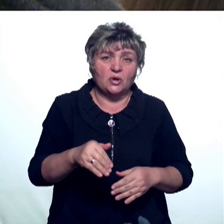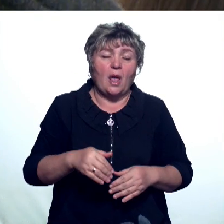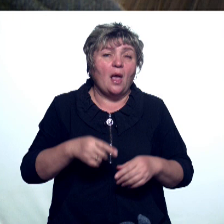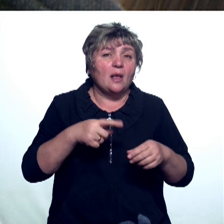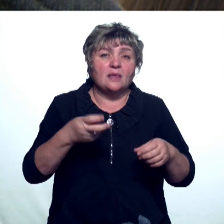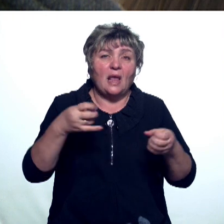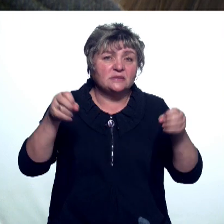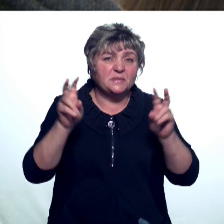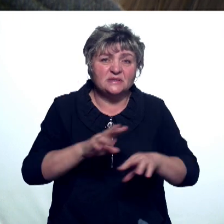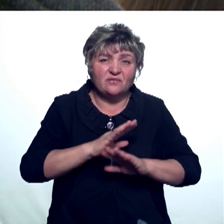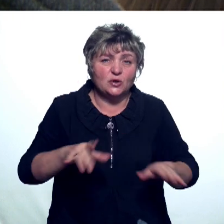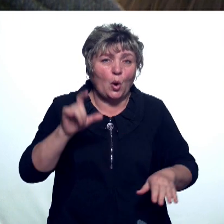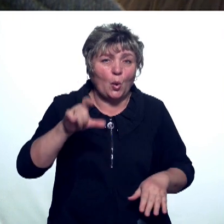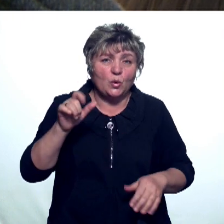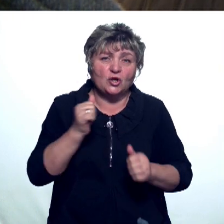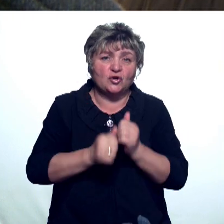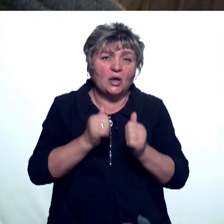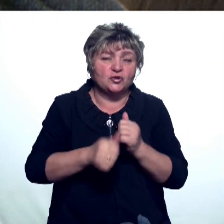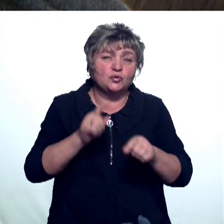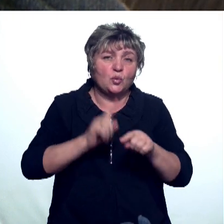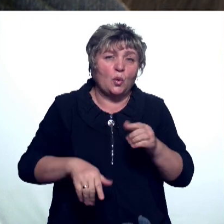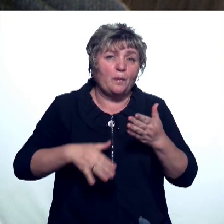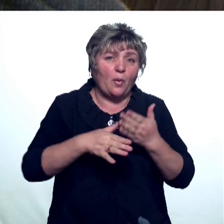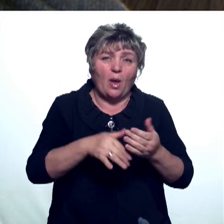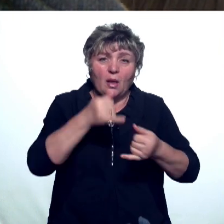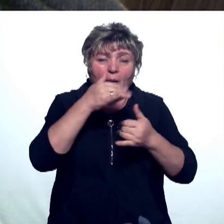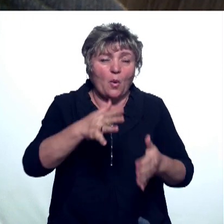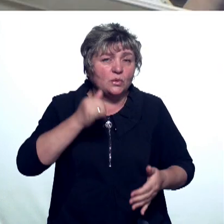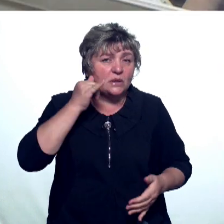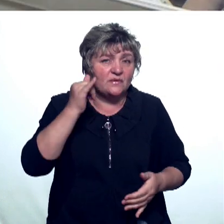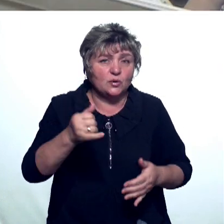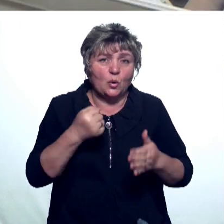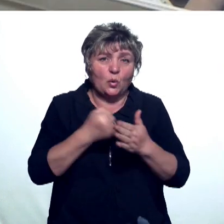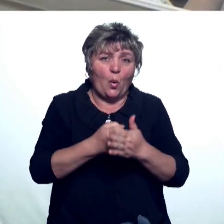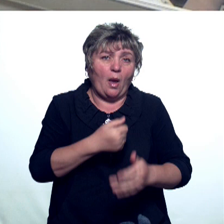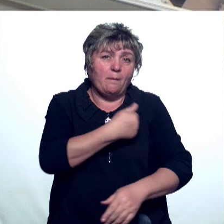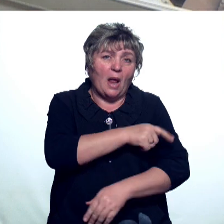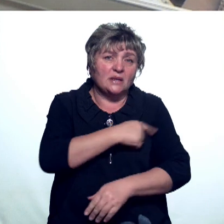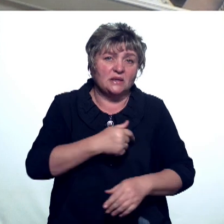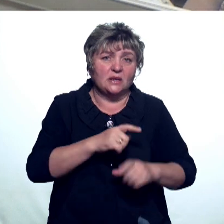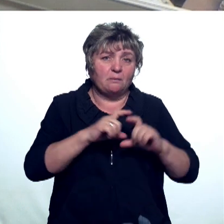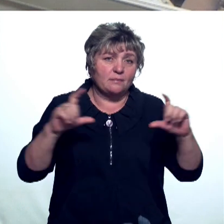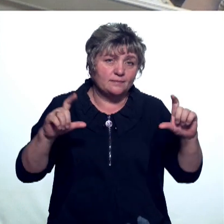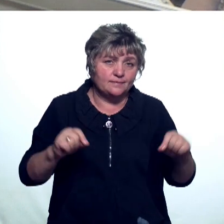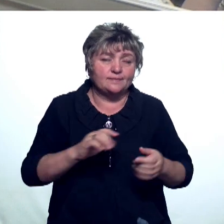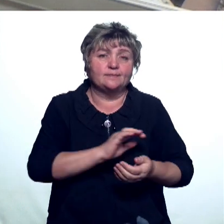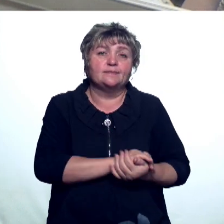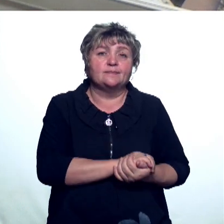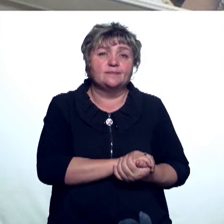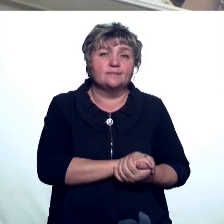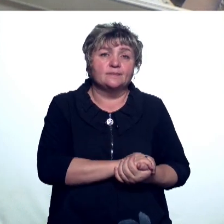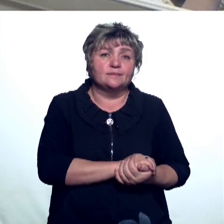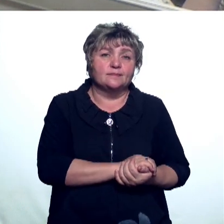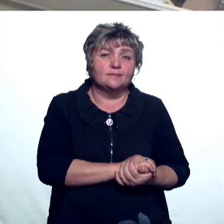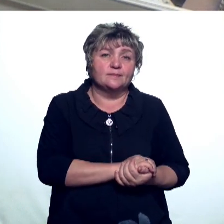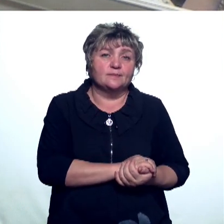неспецифичные. Люди чаще стали вызывать скорую, потому что не могут дозвониться до поликлиник и больниц. Елена Абуховская, Василий